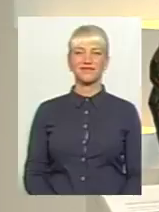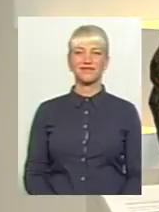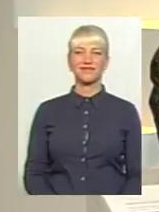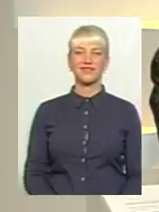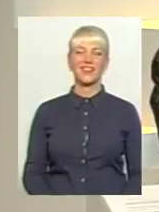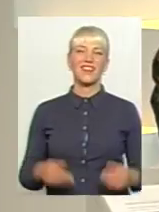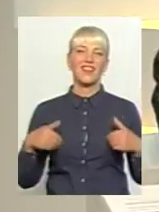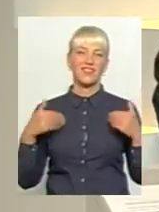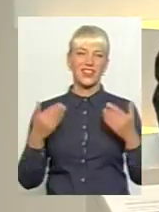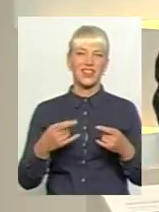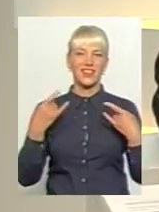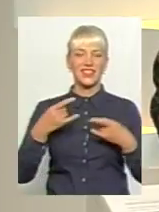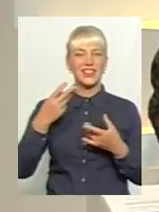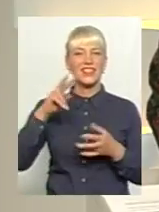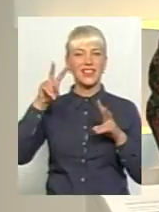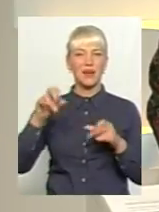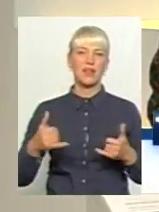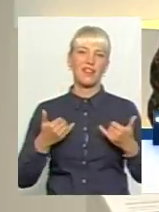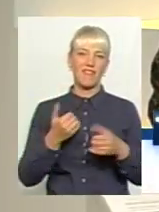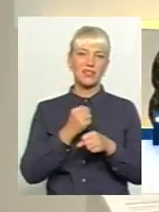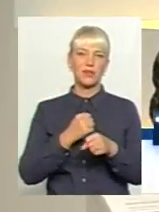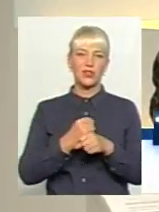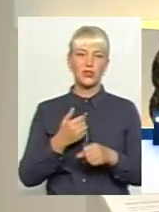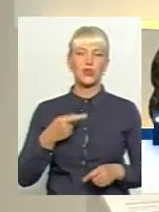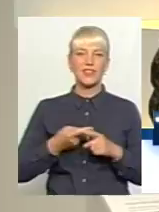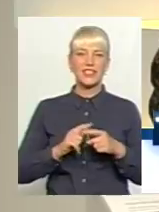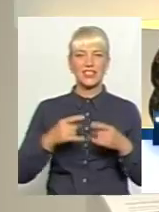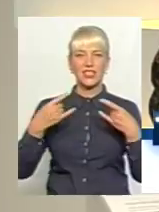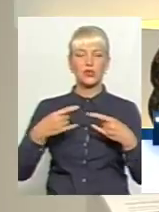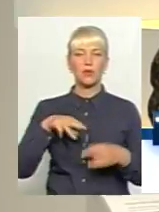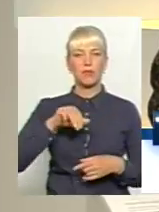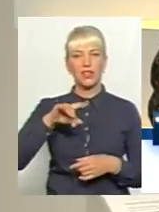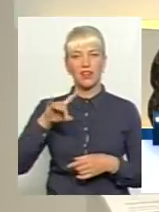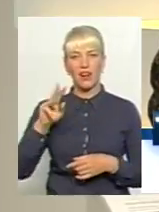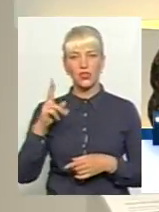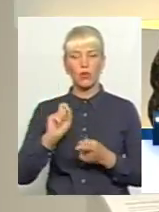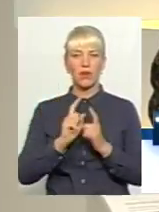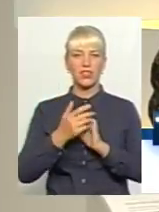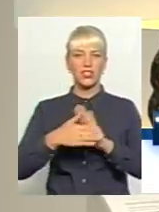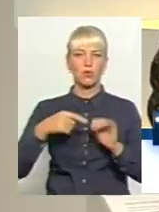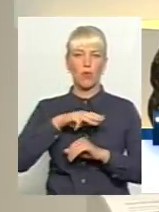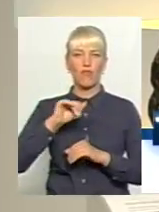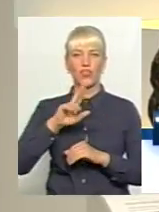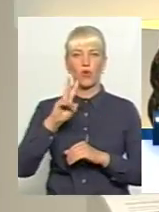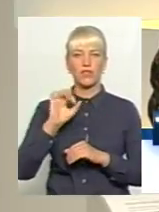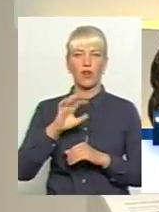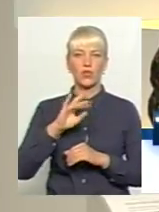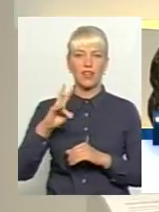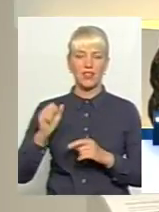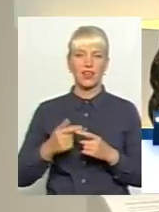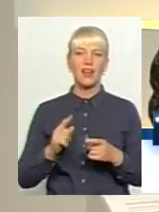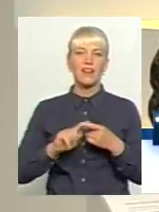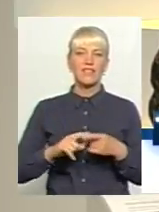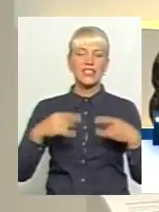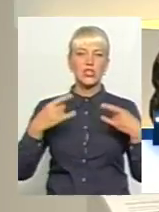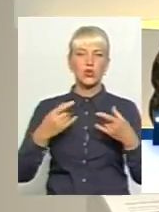Мої вітання, в ефірі тема. Сьогодні для вас у цій студії працює ведуча Юна Мітрашко, переклад на жестову мову Оксана Фіновська. У